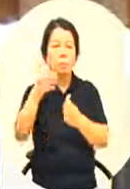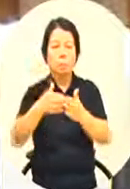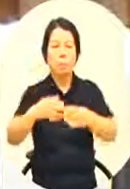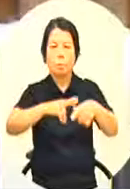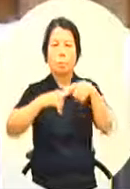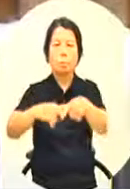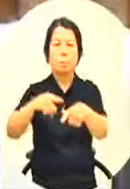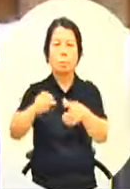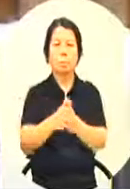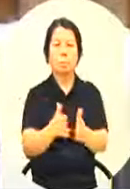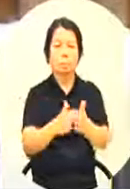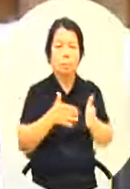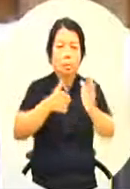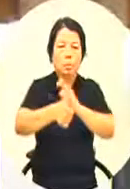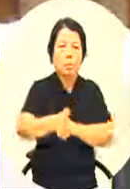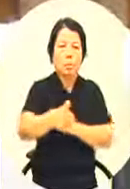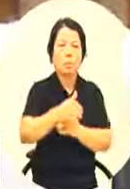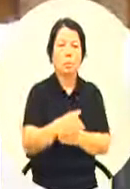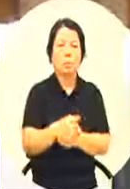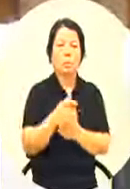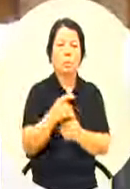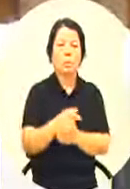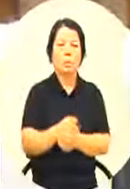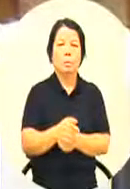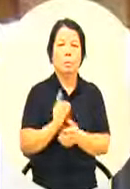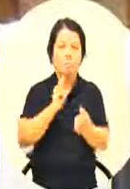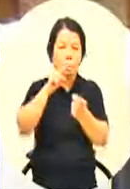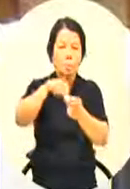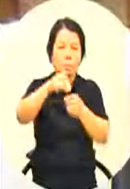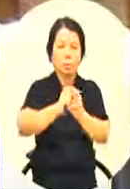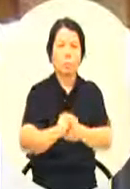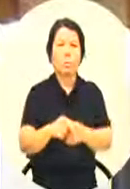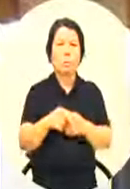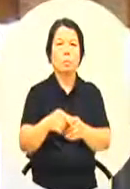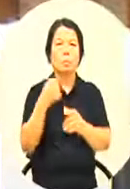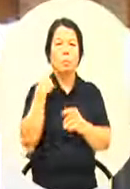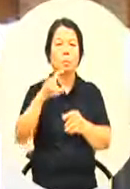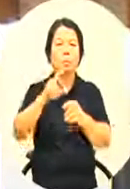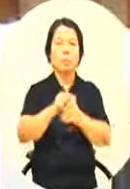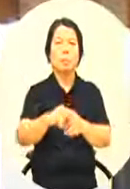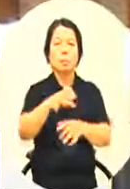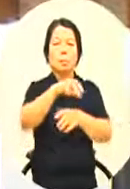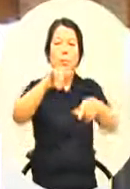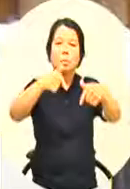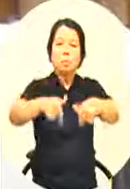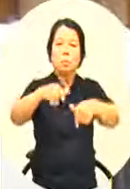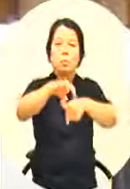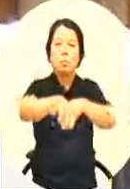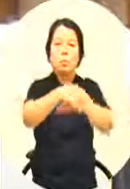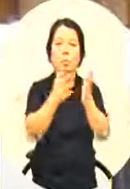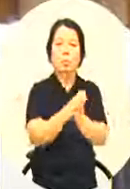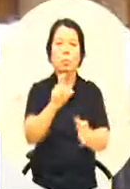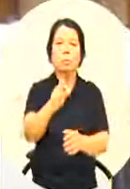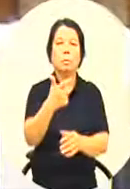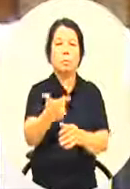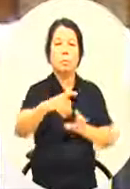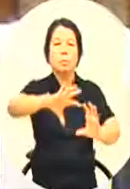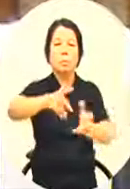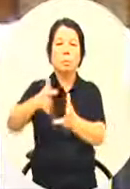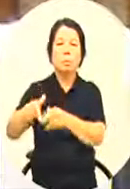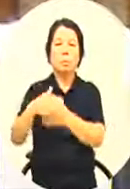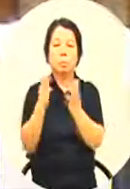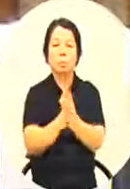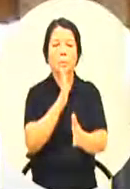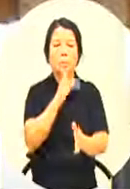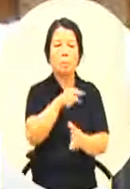当我们要前进新南向这些东协或南亚国家的时候你们三个局处,其实是成为基地一个最重要